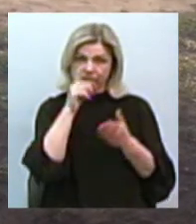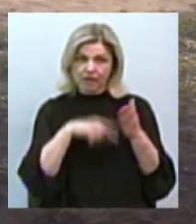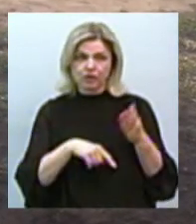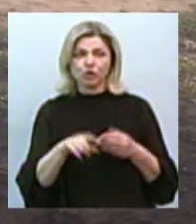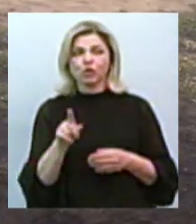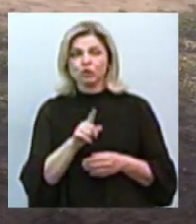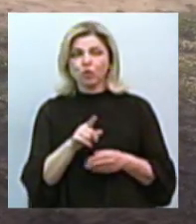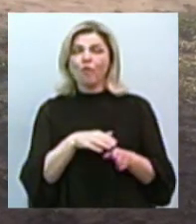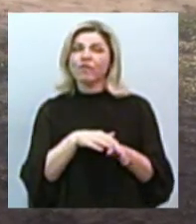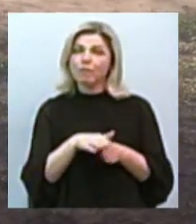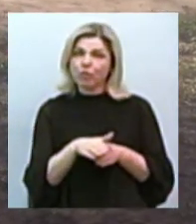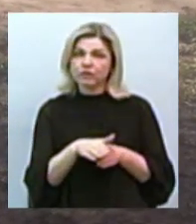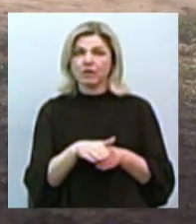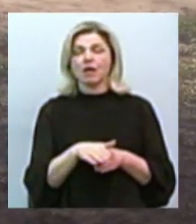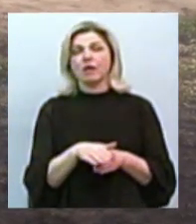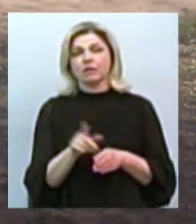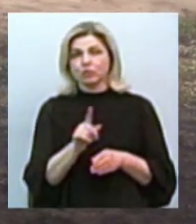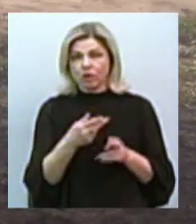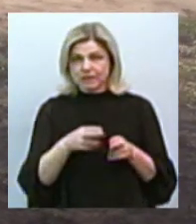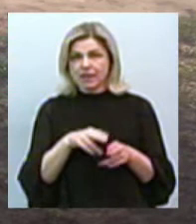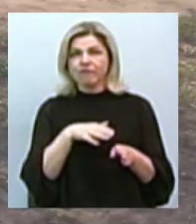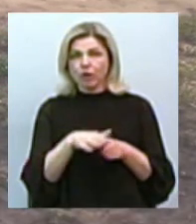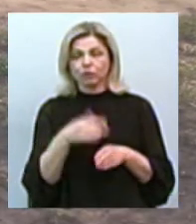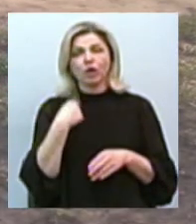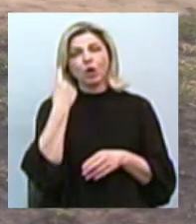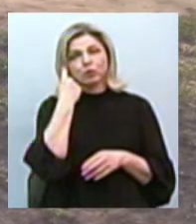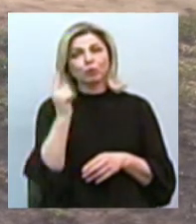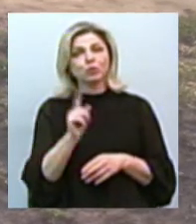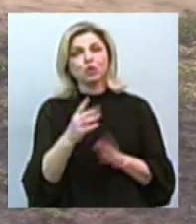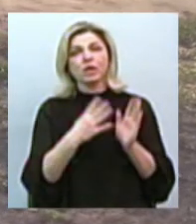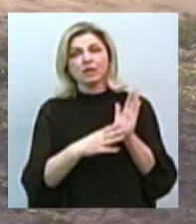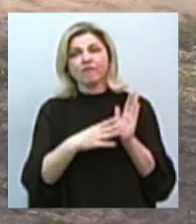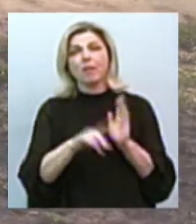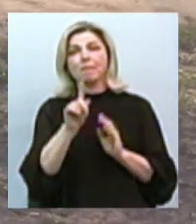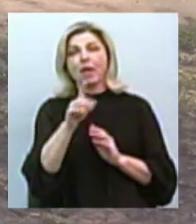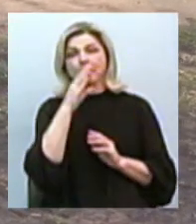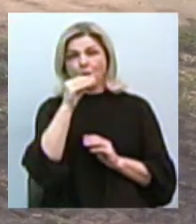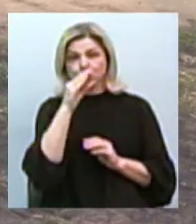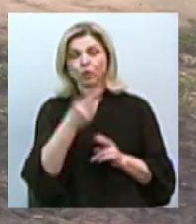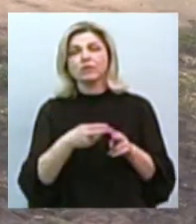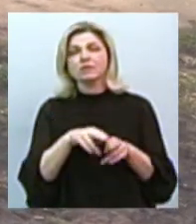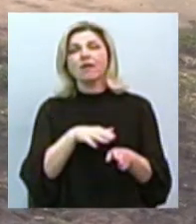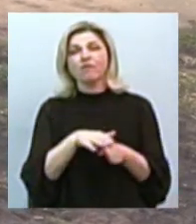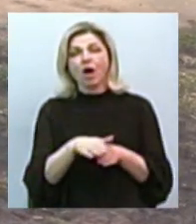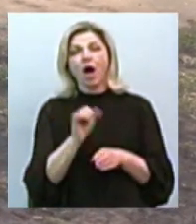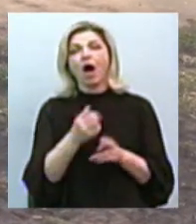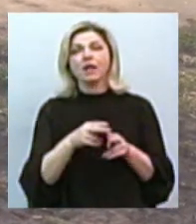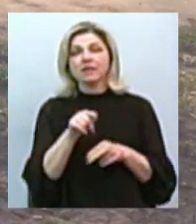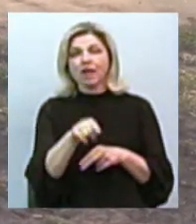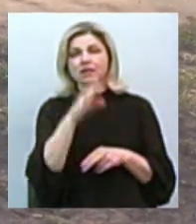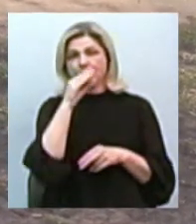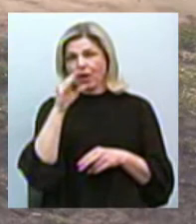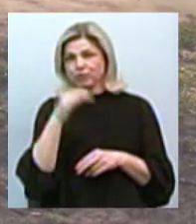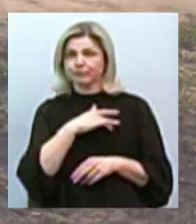Дуже хочеться сподіватися, що це виконується. Я думаю, що ось в 91-му маршруті це роблять, а в цих маршрутках, мабуть,